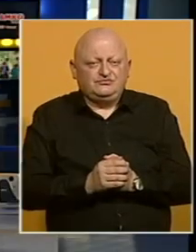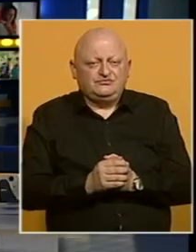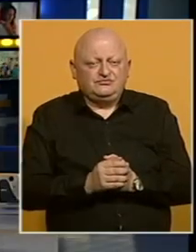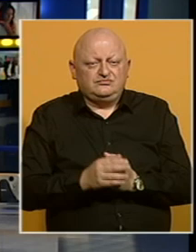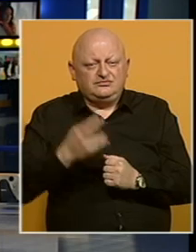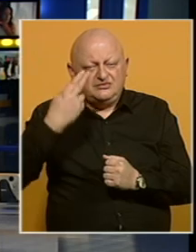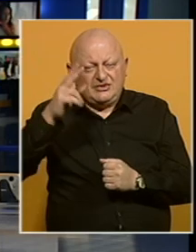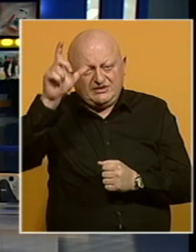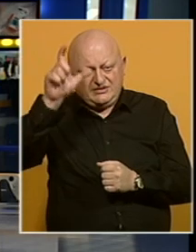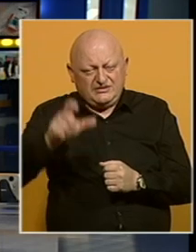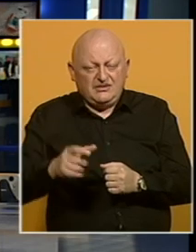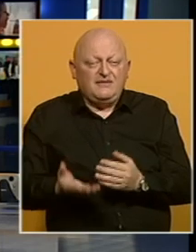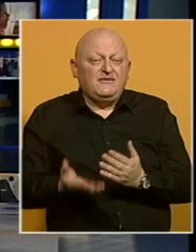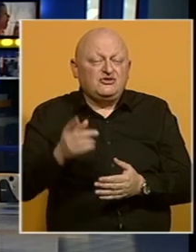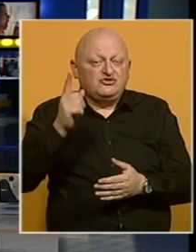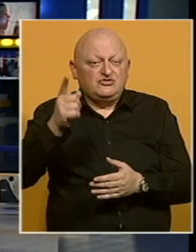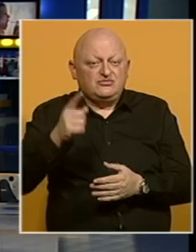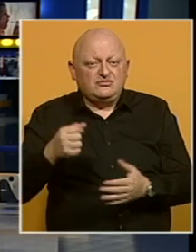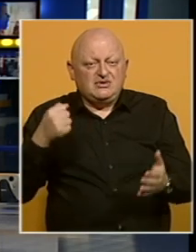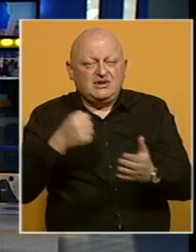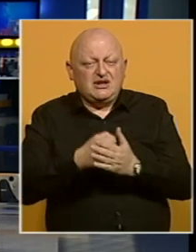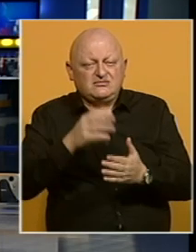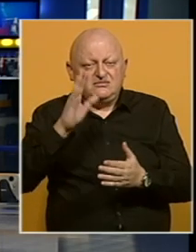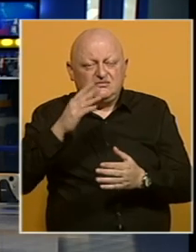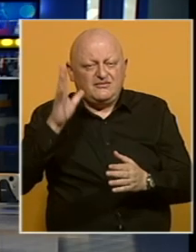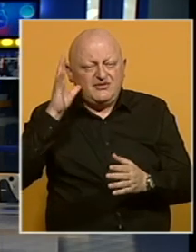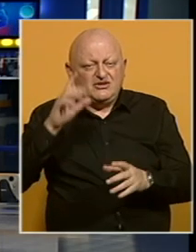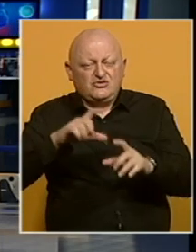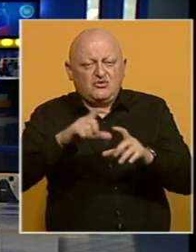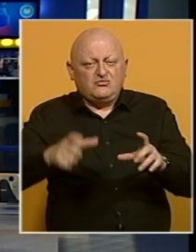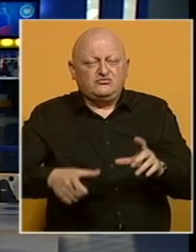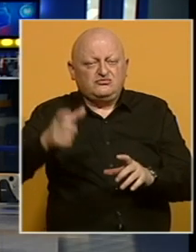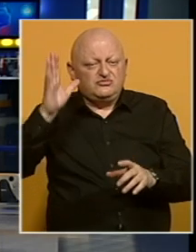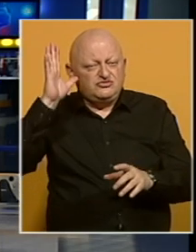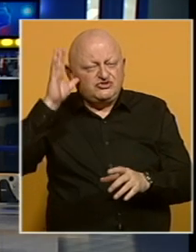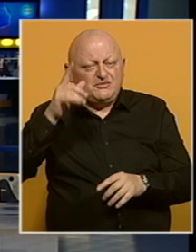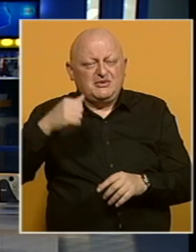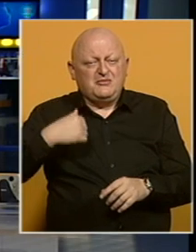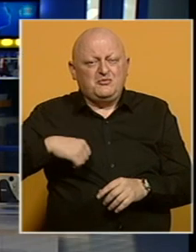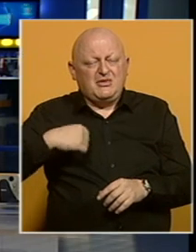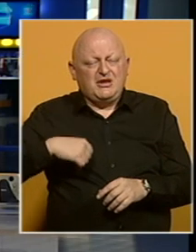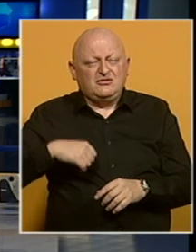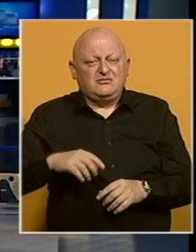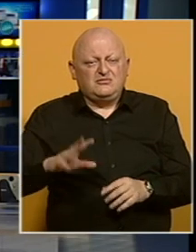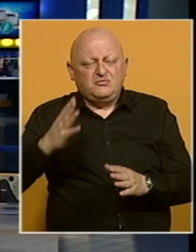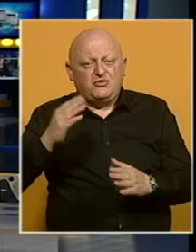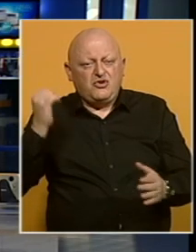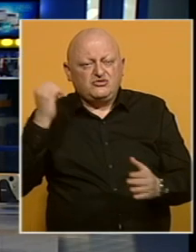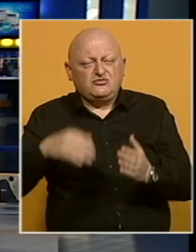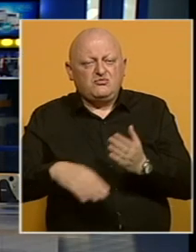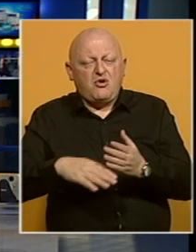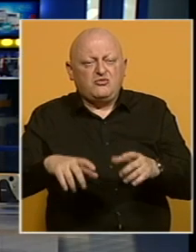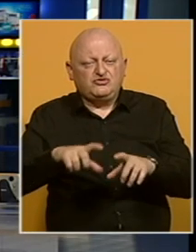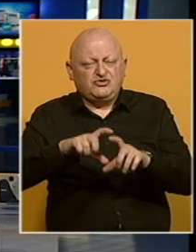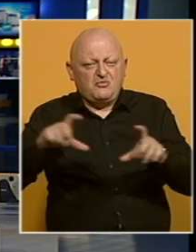Nepoznata osoba ili više njih razbili su prozor na vjerskom objektu Atik Džamije u Bijeljini te prozor na pomoćnom